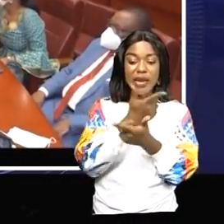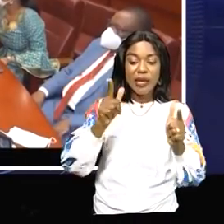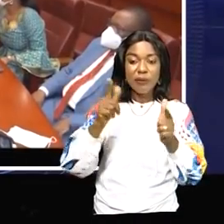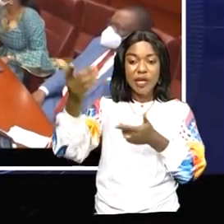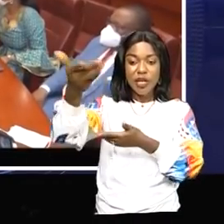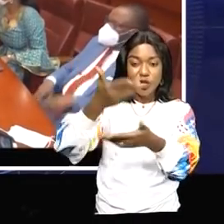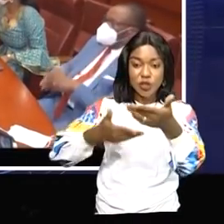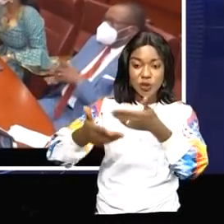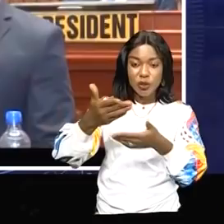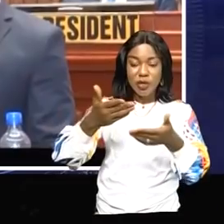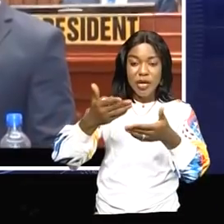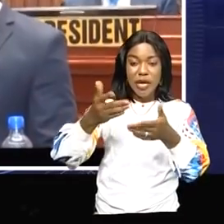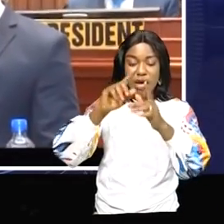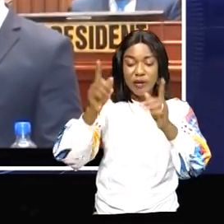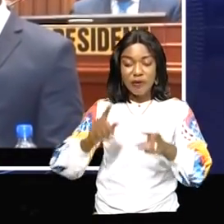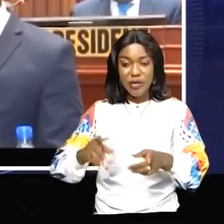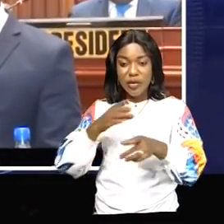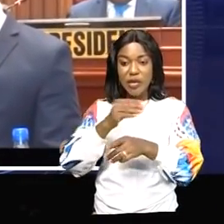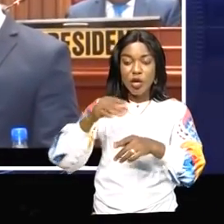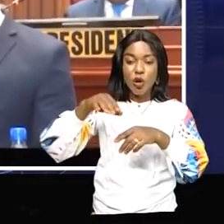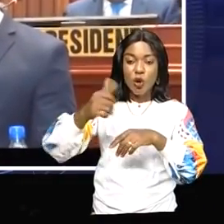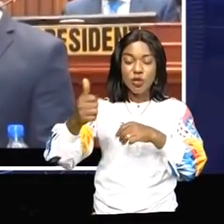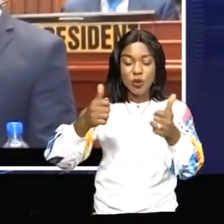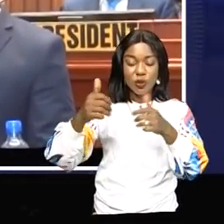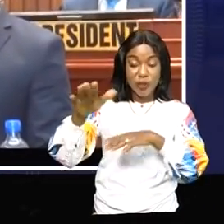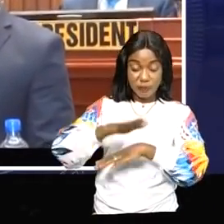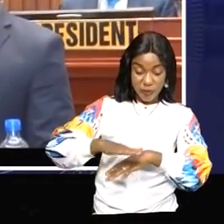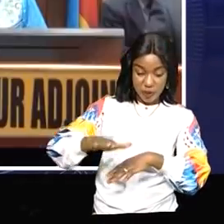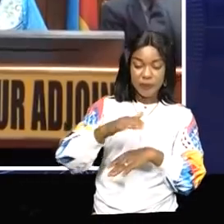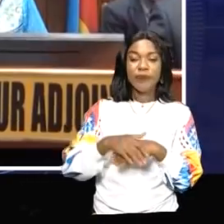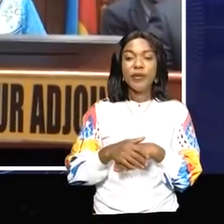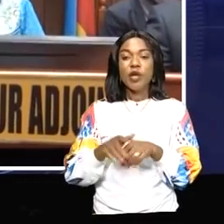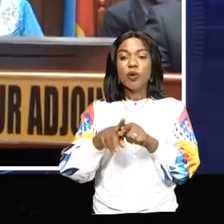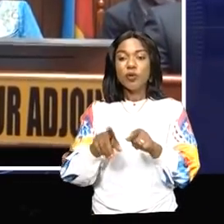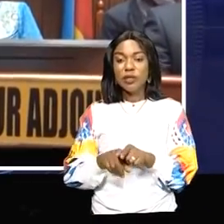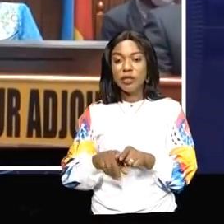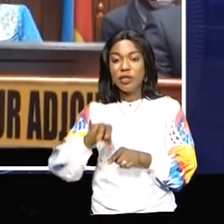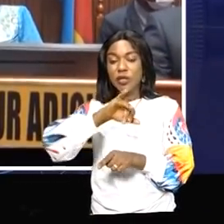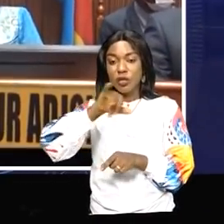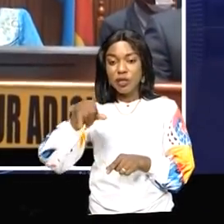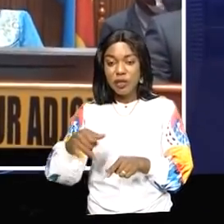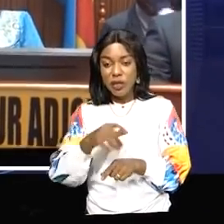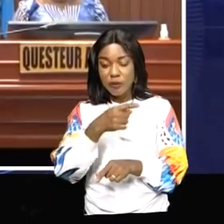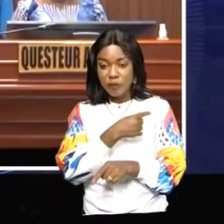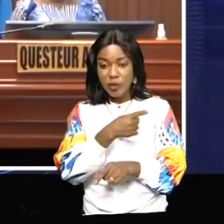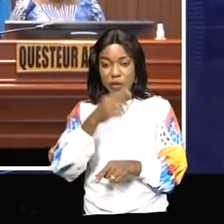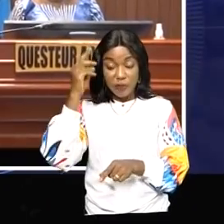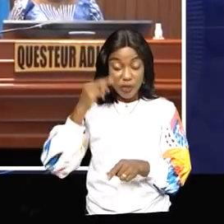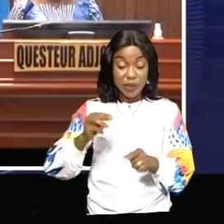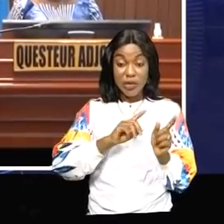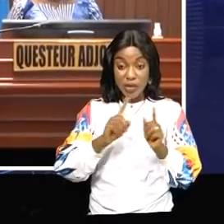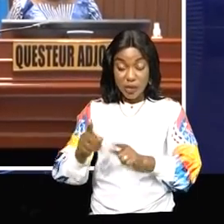a eu lieu. Le ministre du Commerce extérieur, Jean-Lucien Boussatoumba, a répondu aux préoccupations des honorables sénateurs sur la